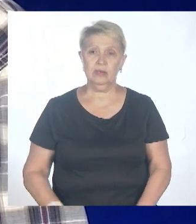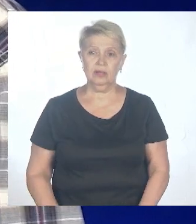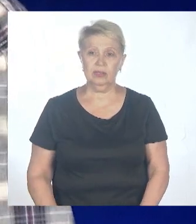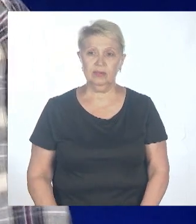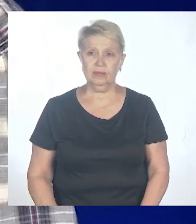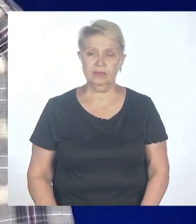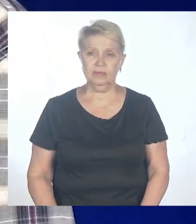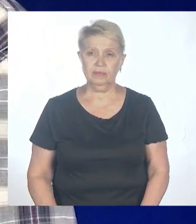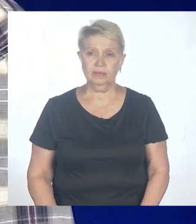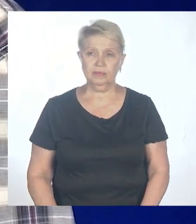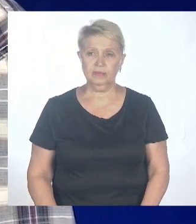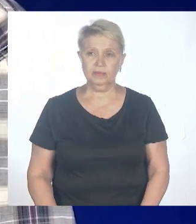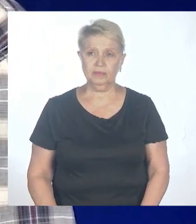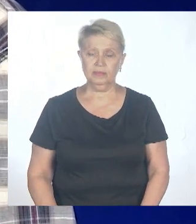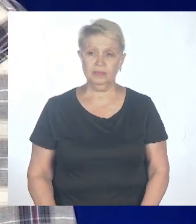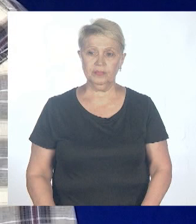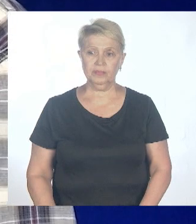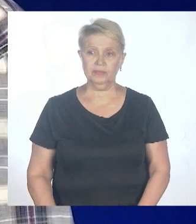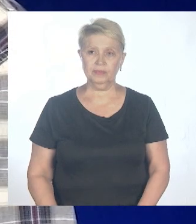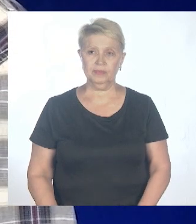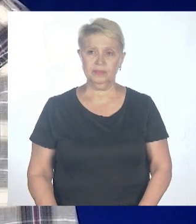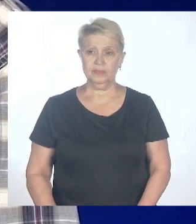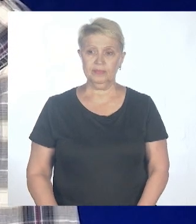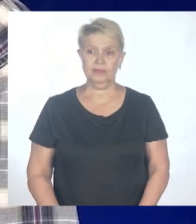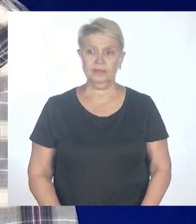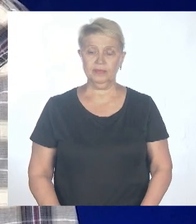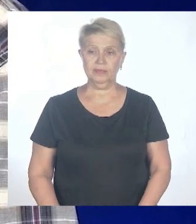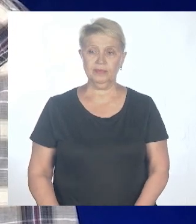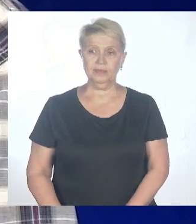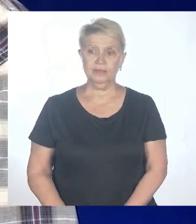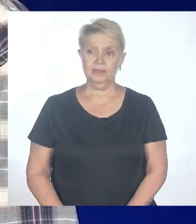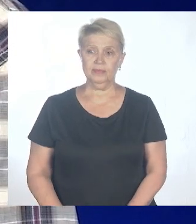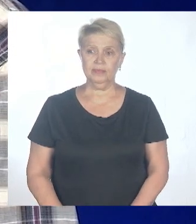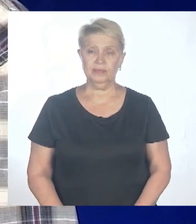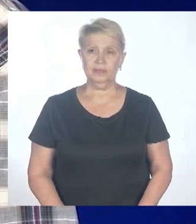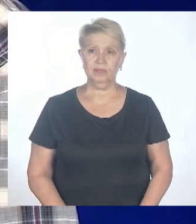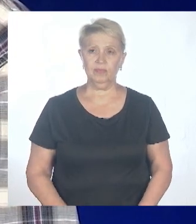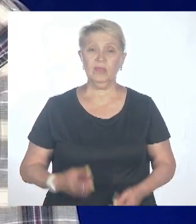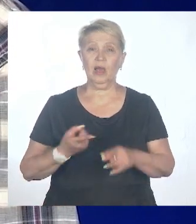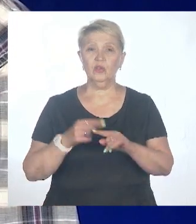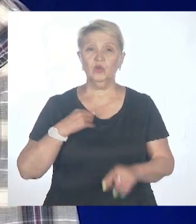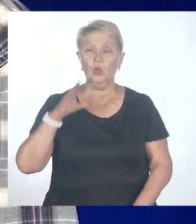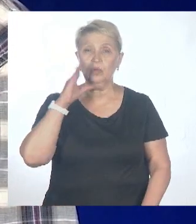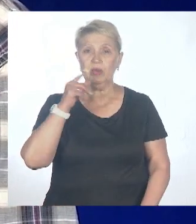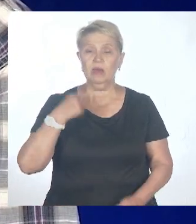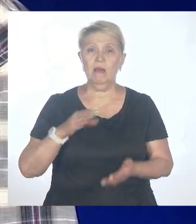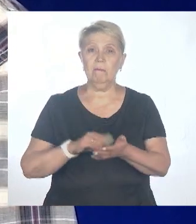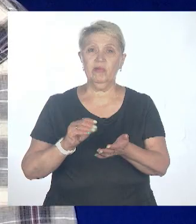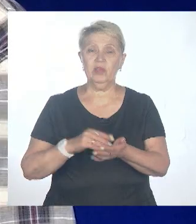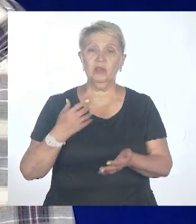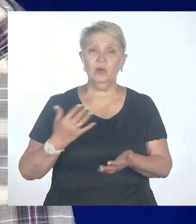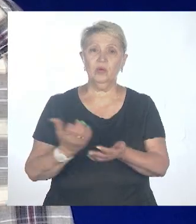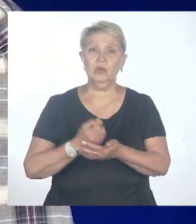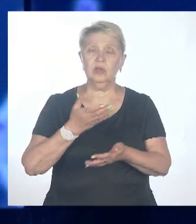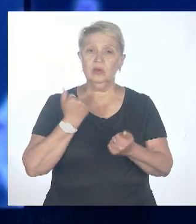к ним ушел, к американцам, он специально сдался со всей документацией, со всем остальным. Но этот успех повторить не удалось. Плюс,